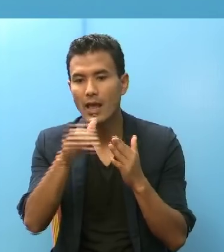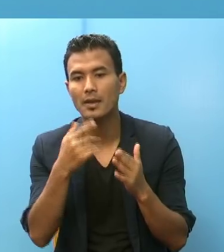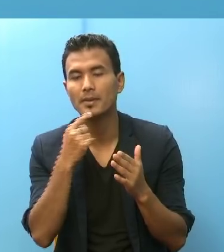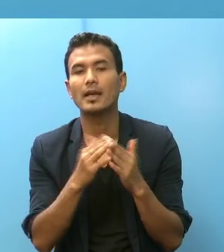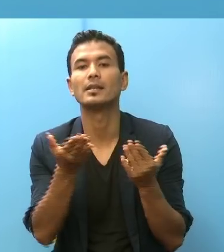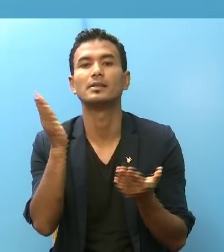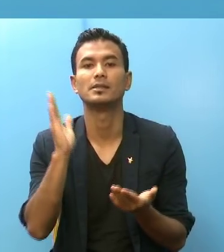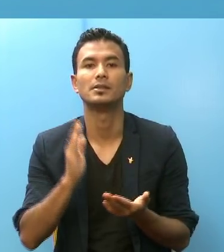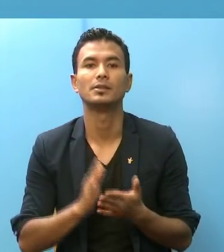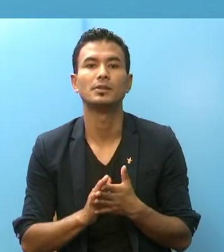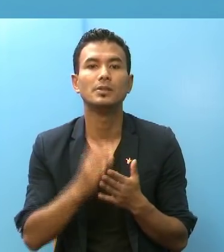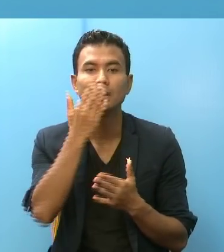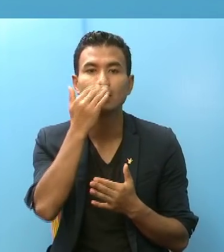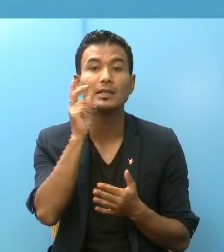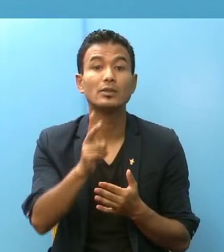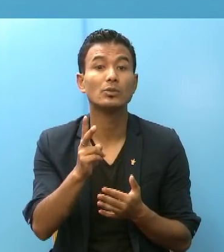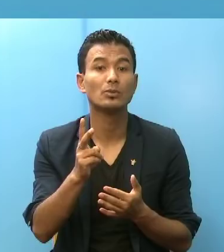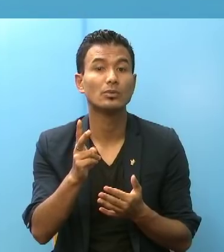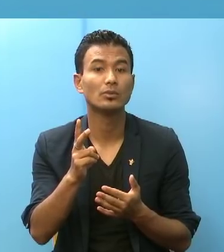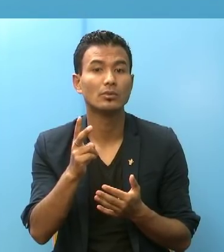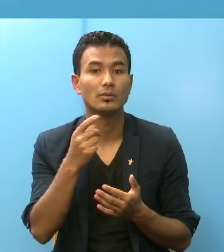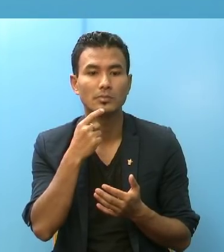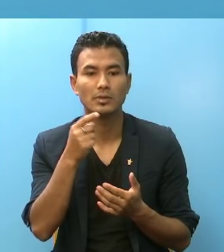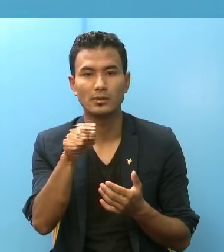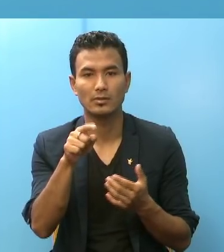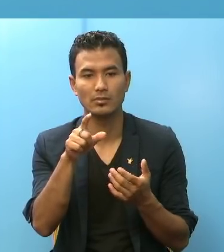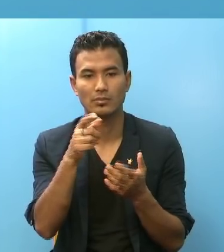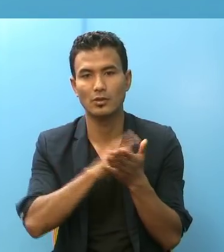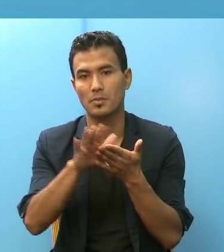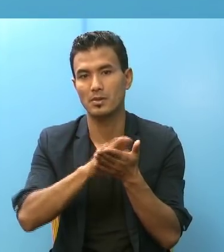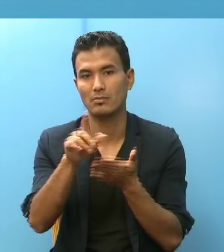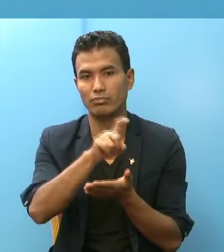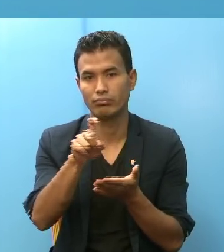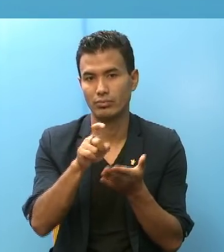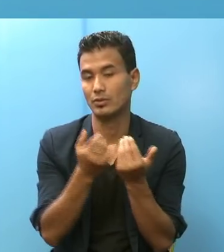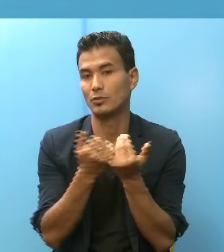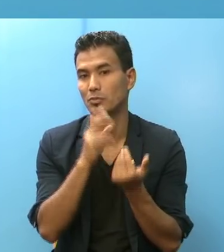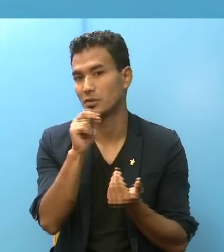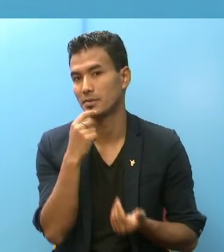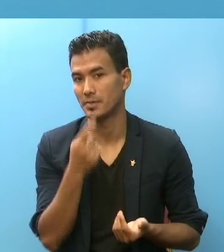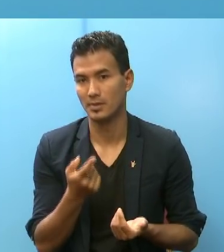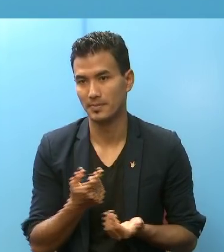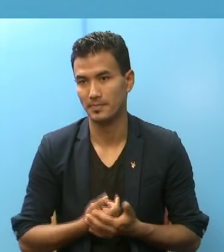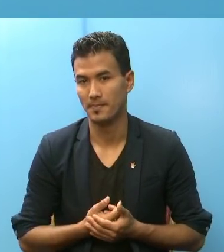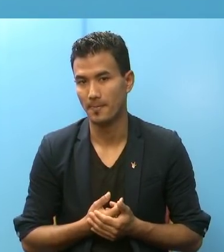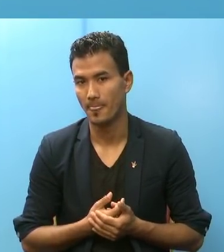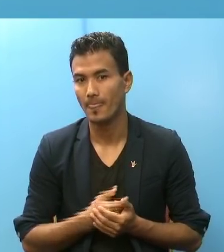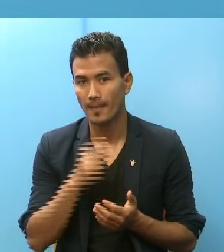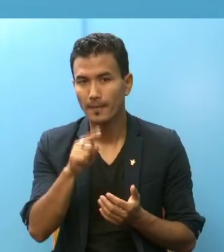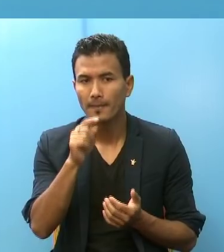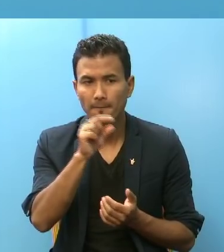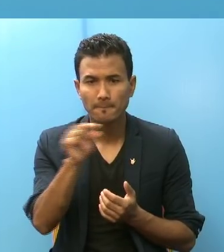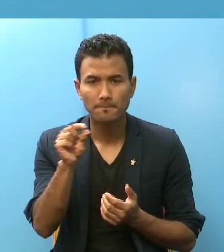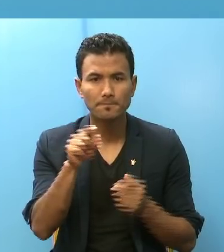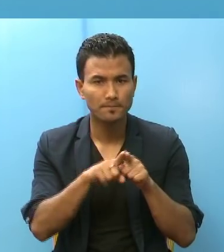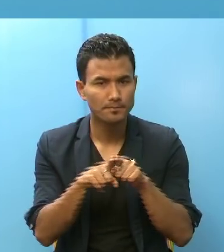कि न इस तो भाको बंदा निर्मली करन गरना लाई भन नस उन्योग्र आई नहीं जी निर्मली